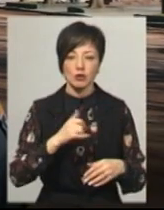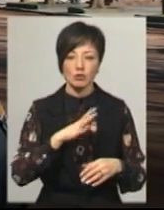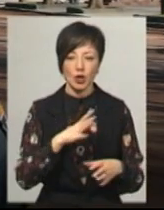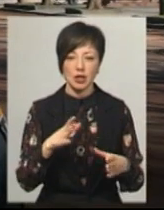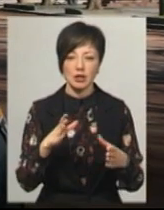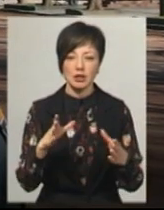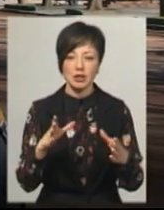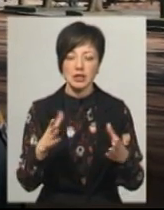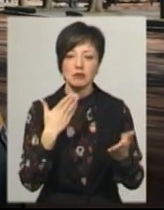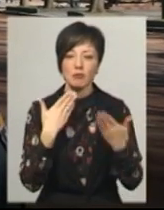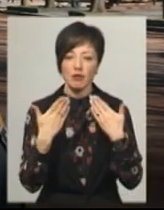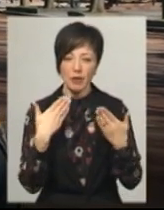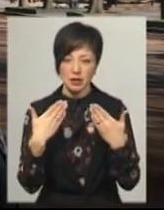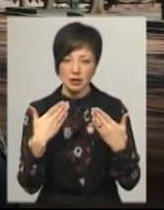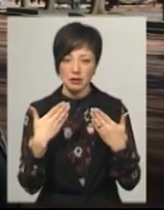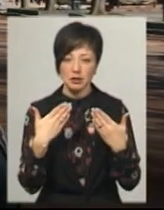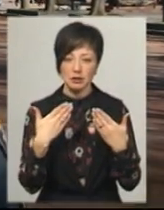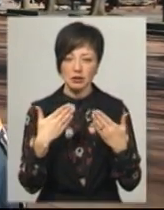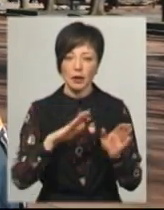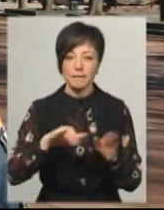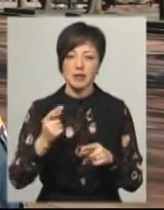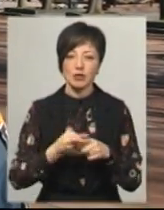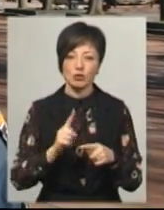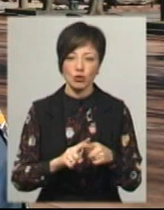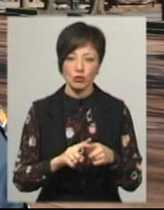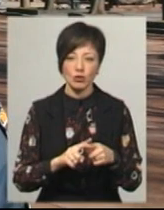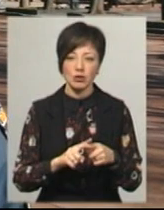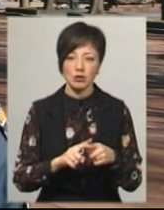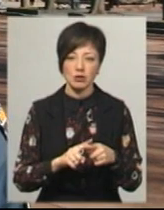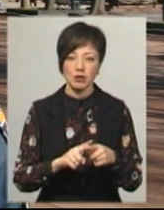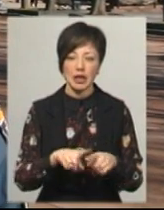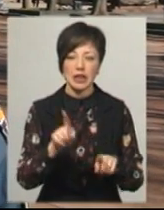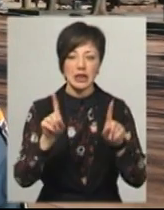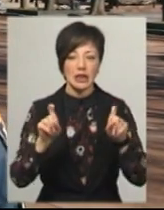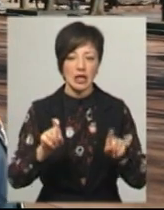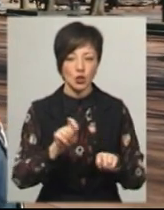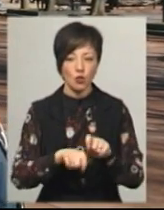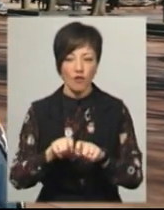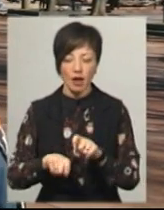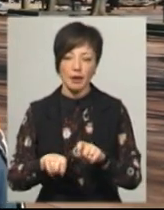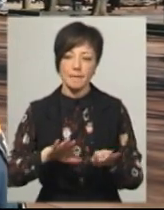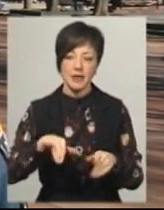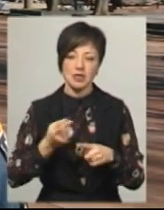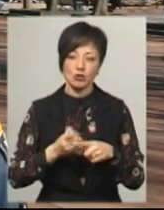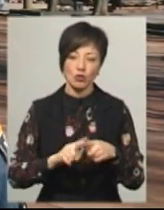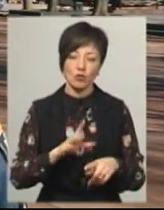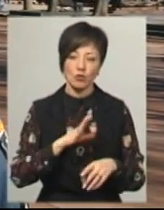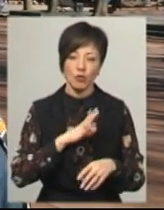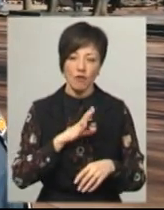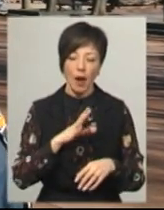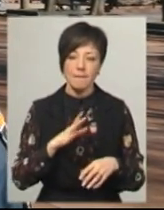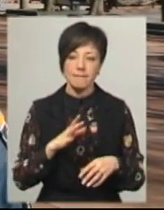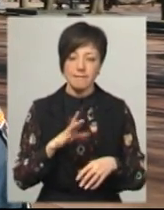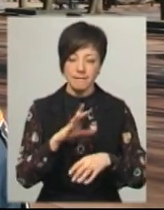співбесіда, після чого ми пішли на тестування. І після тестування в нас був поліграф.